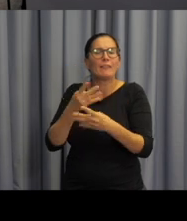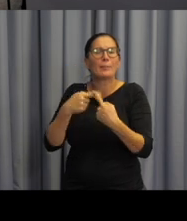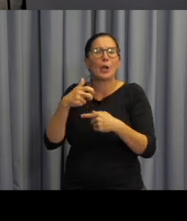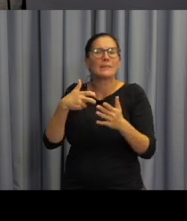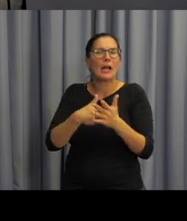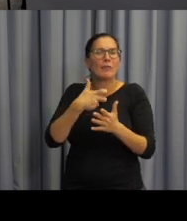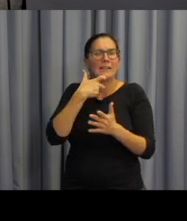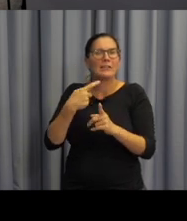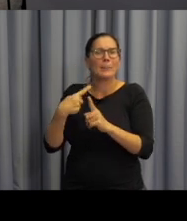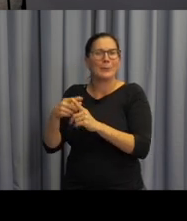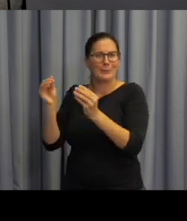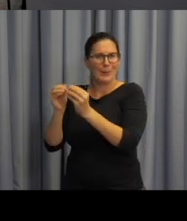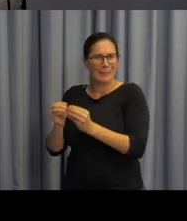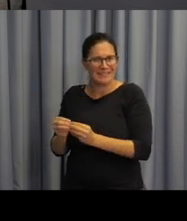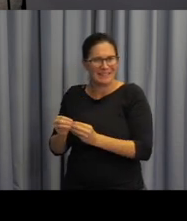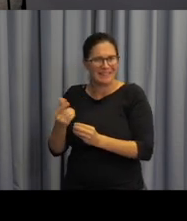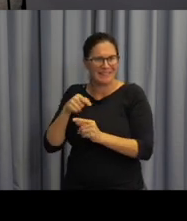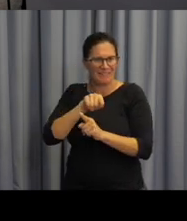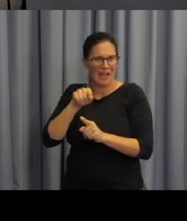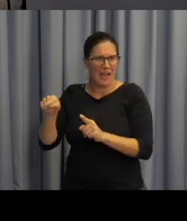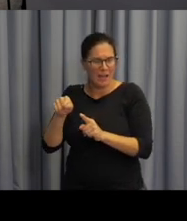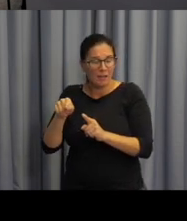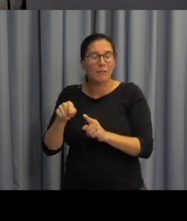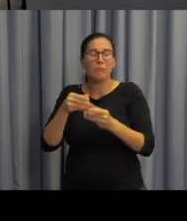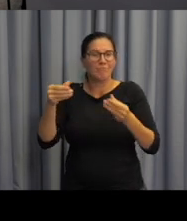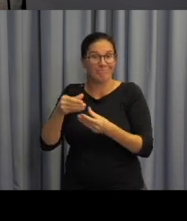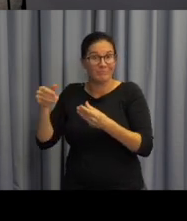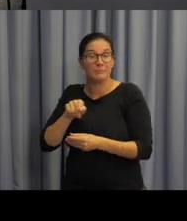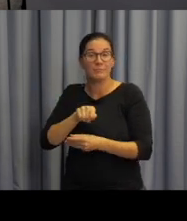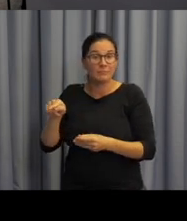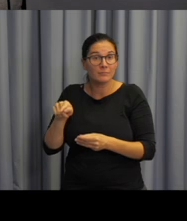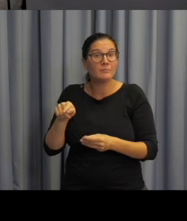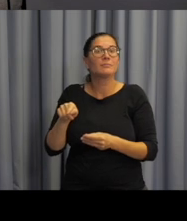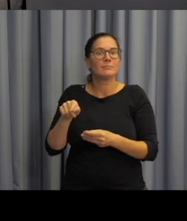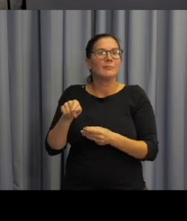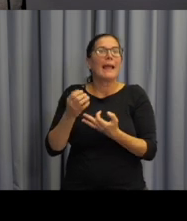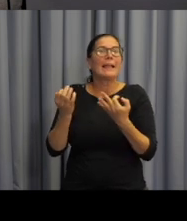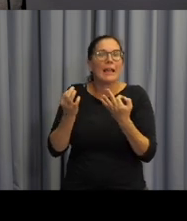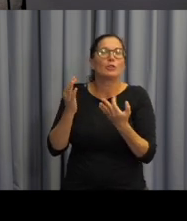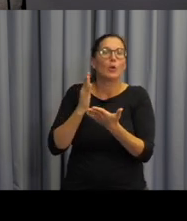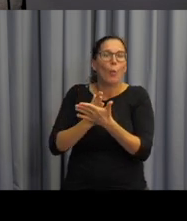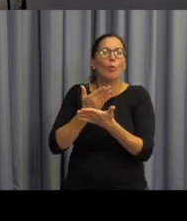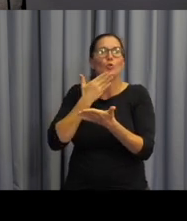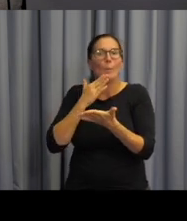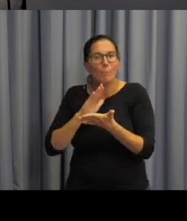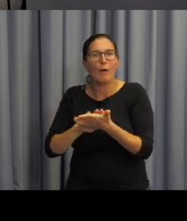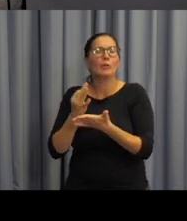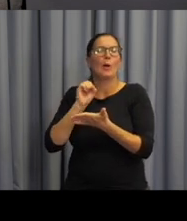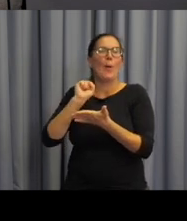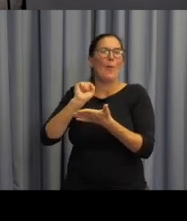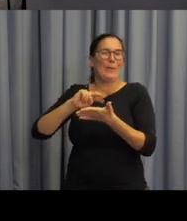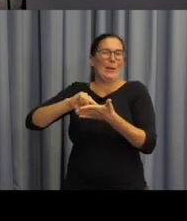a v dokumentu popisy českého znakového jazyka bylo možné splnit některé právě